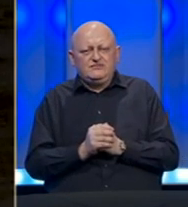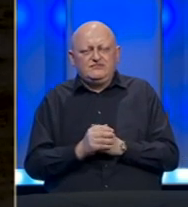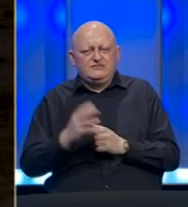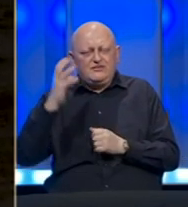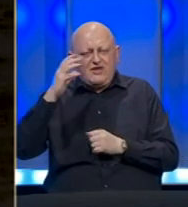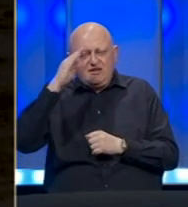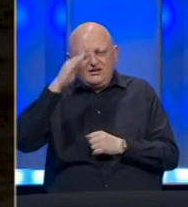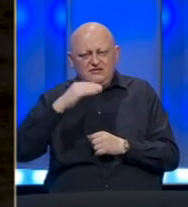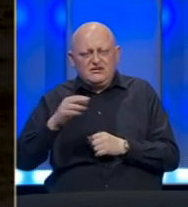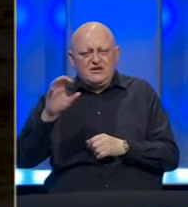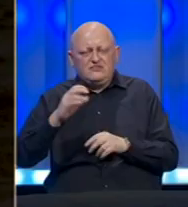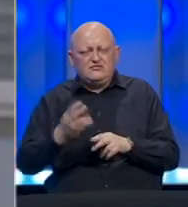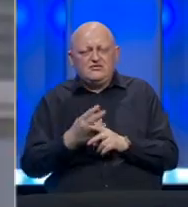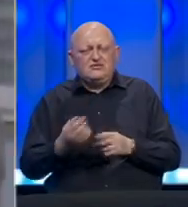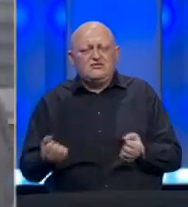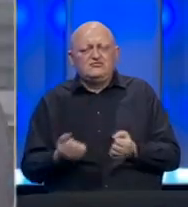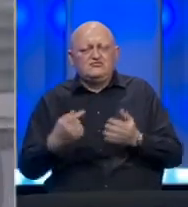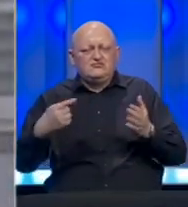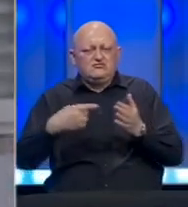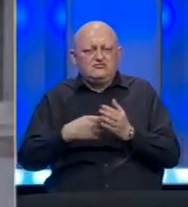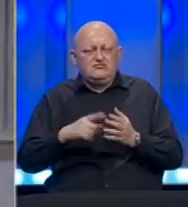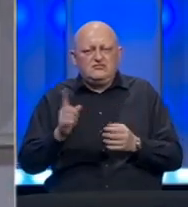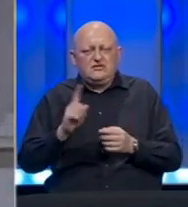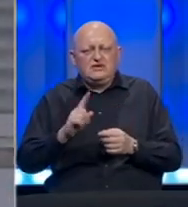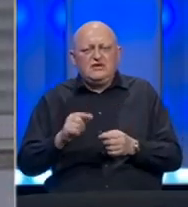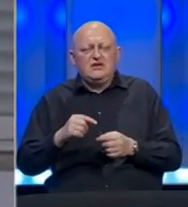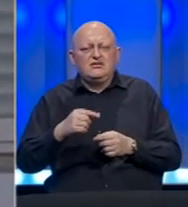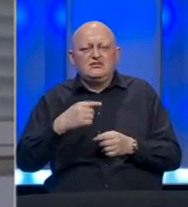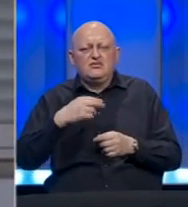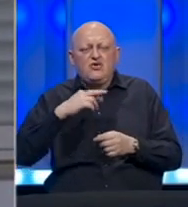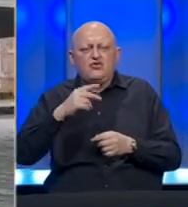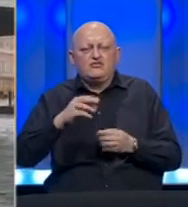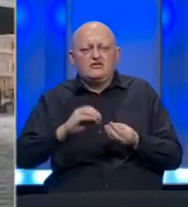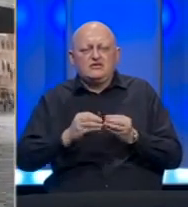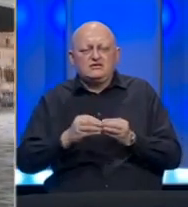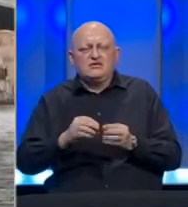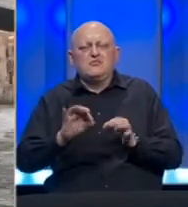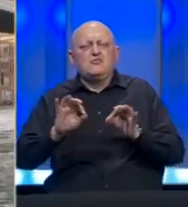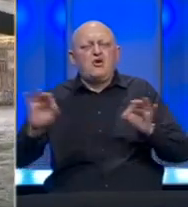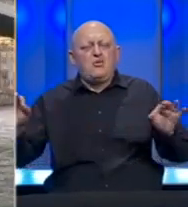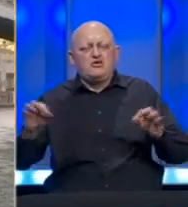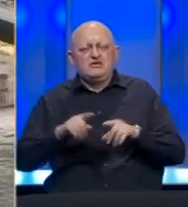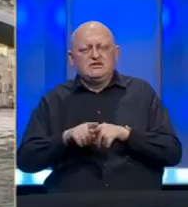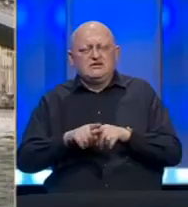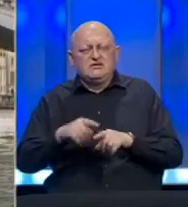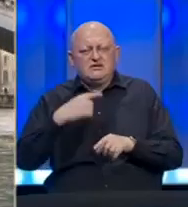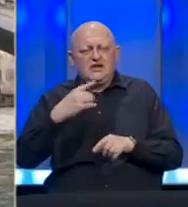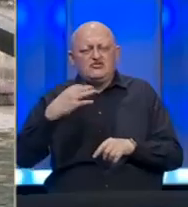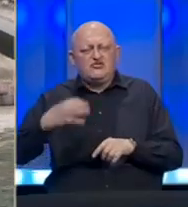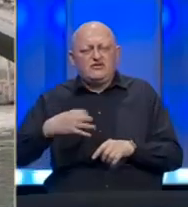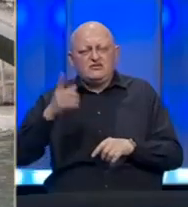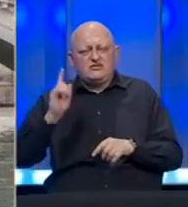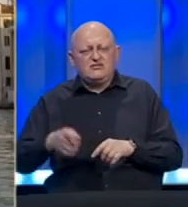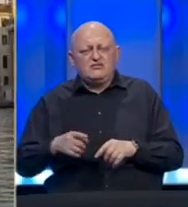Vlada Italije i Evropske zemlje najteže pogodjene pandemijom nije uvjerana da će odgovor na krizu biti proporcionalan. Iz Francuske kažu da